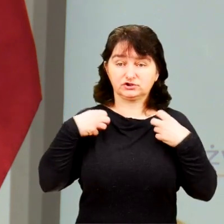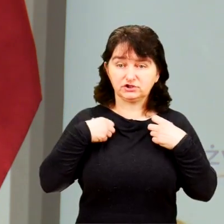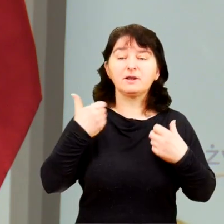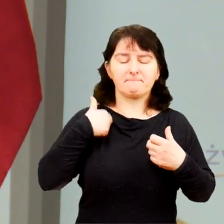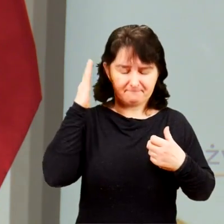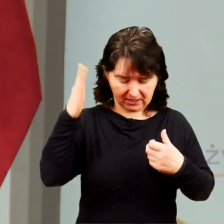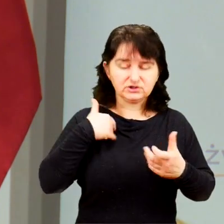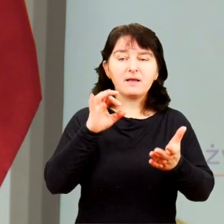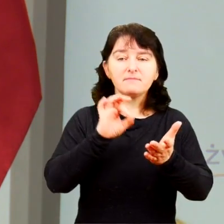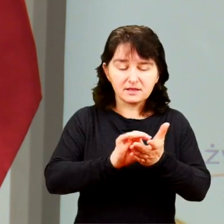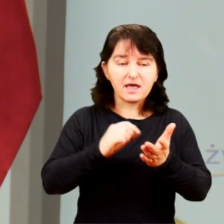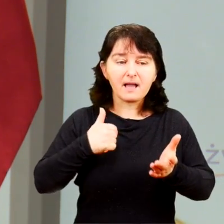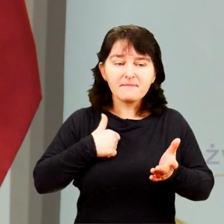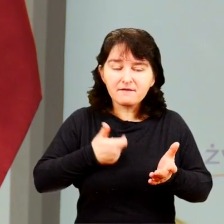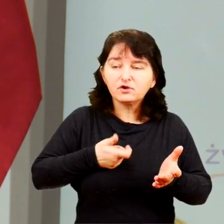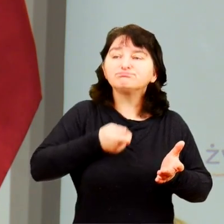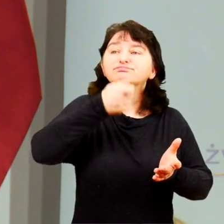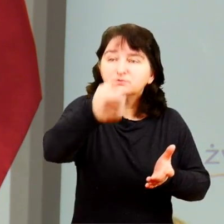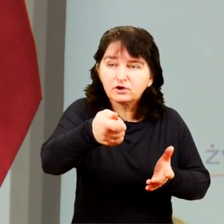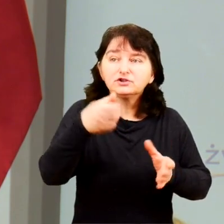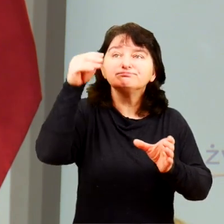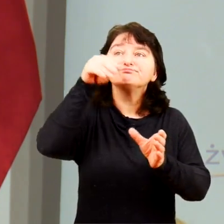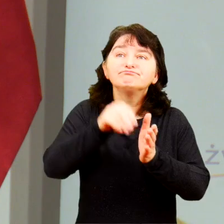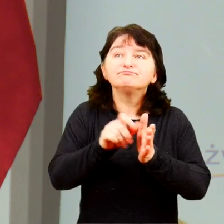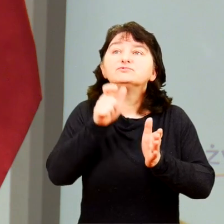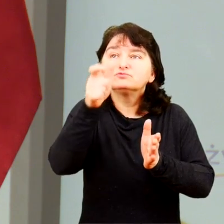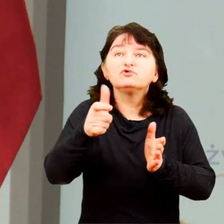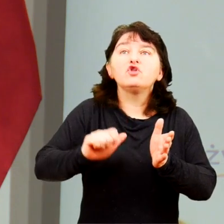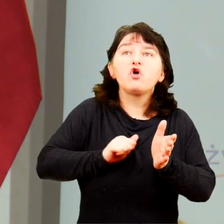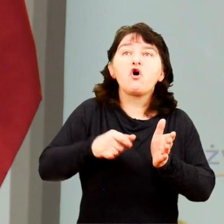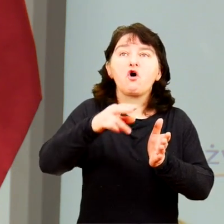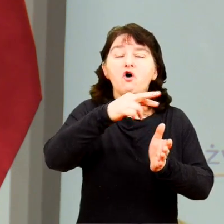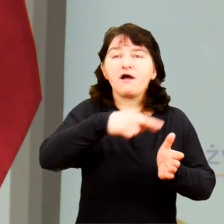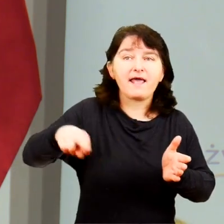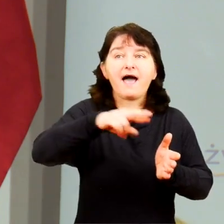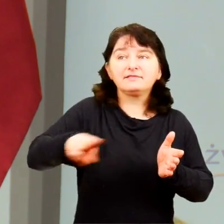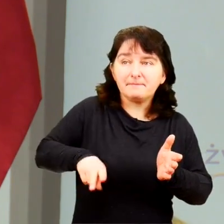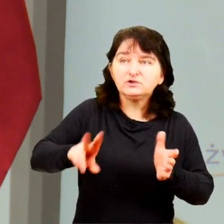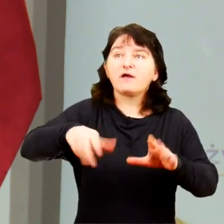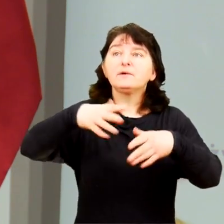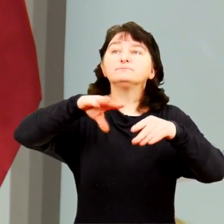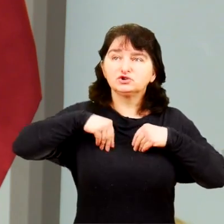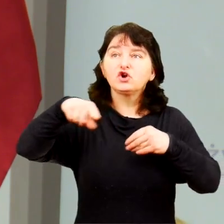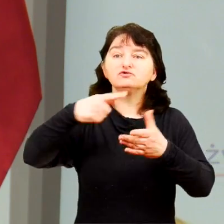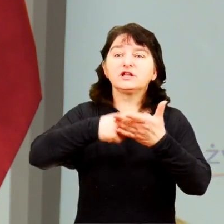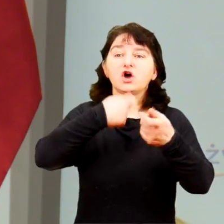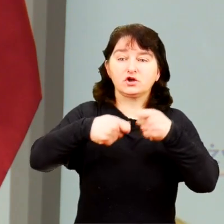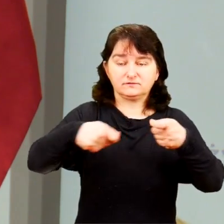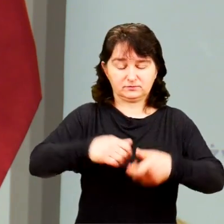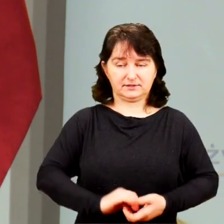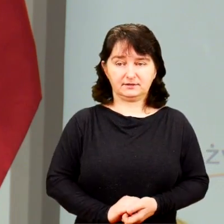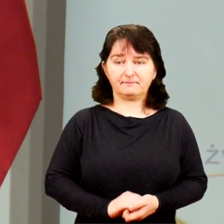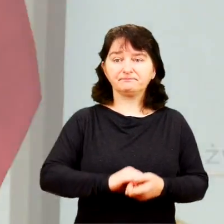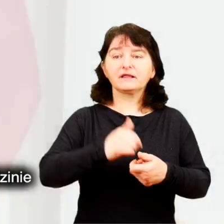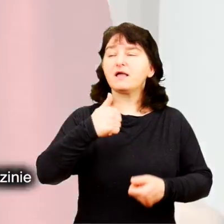życiem i będziemy na pewno wnosili do Rady Ministrów, ażeby przyjąć te rozwiązania, które